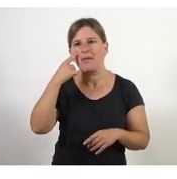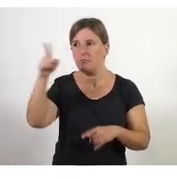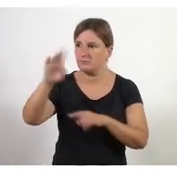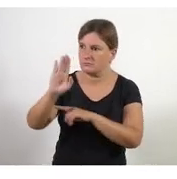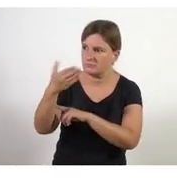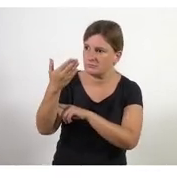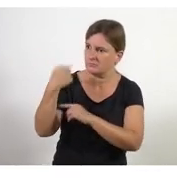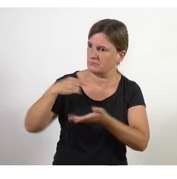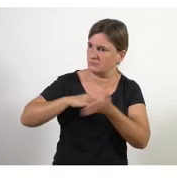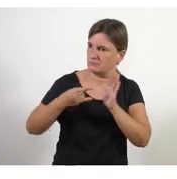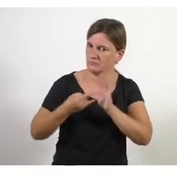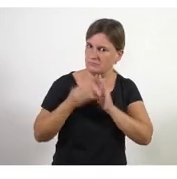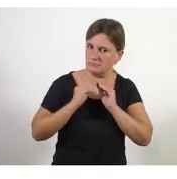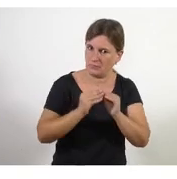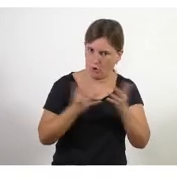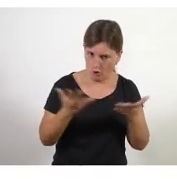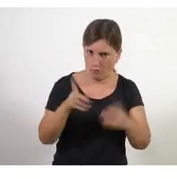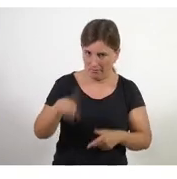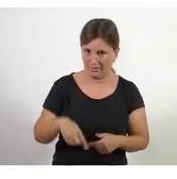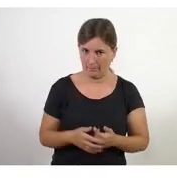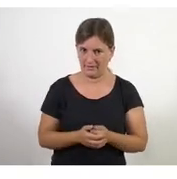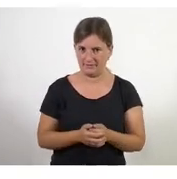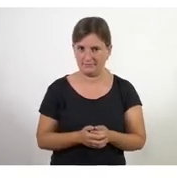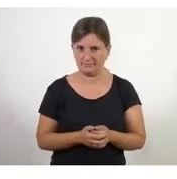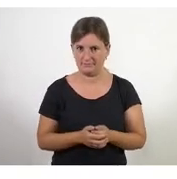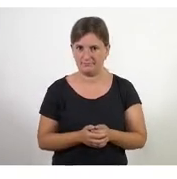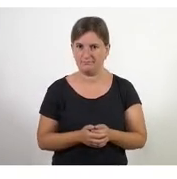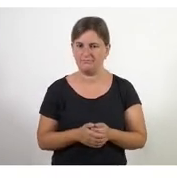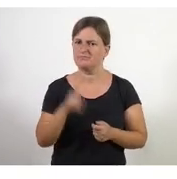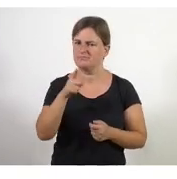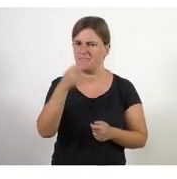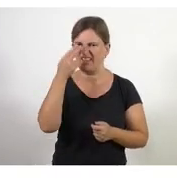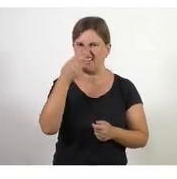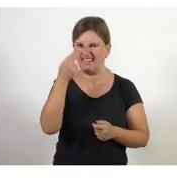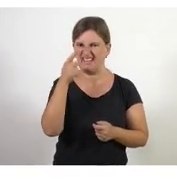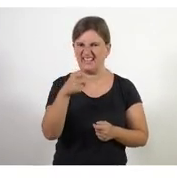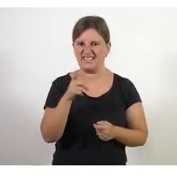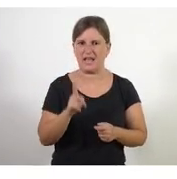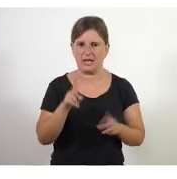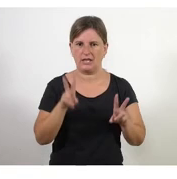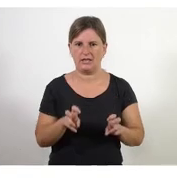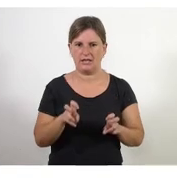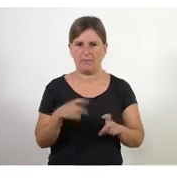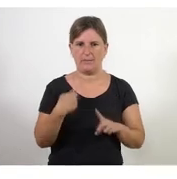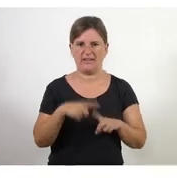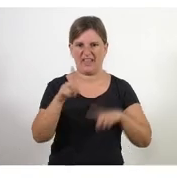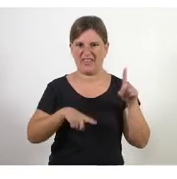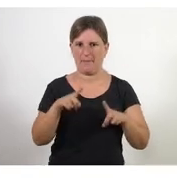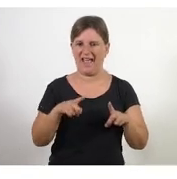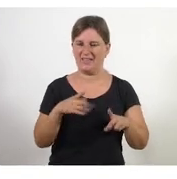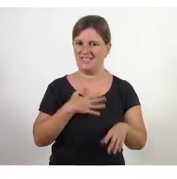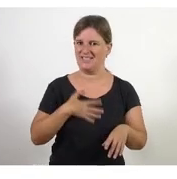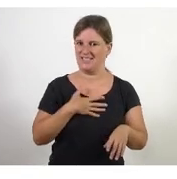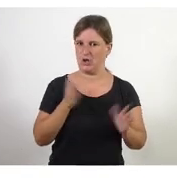proposi i portar-ho a terme i aquest és un punt molt interessant que de vegades és una certa incomoditat perquè tu